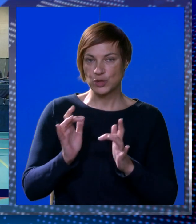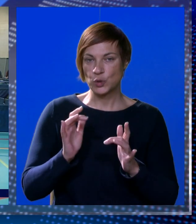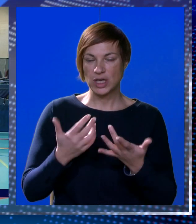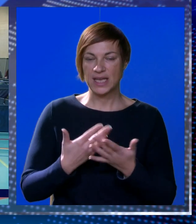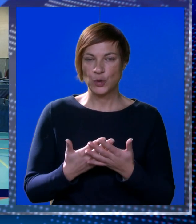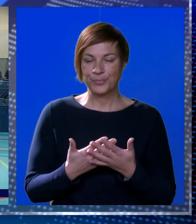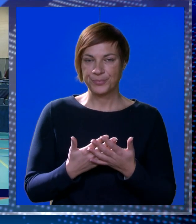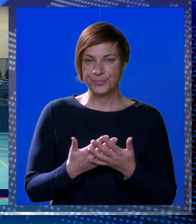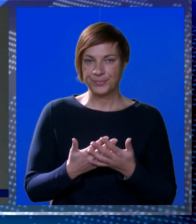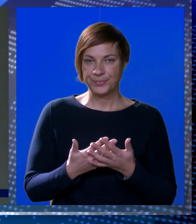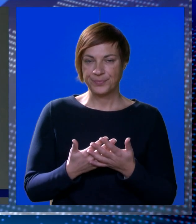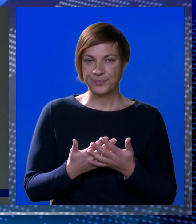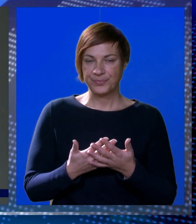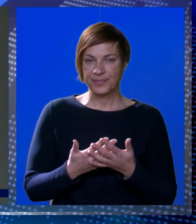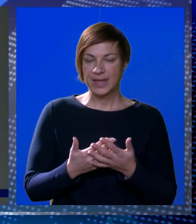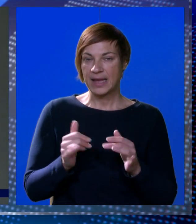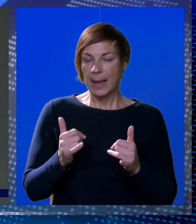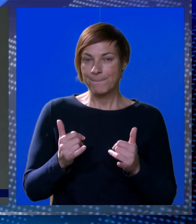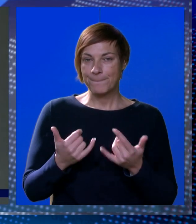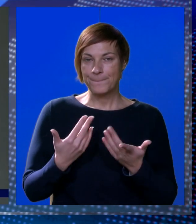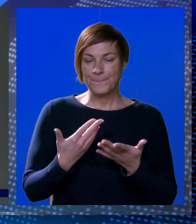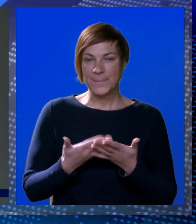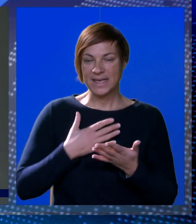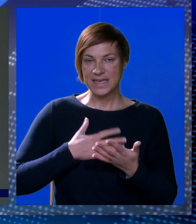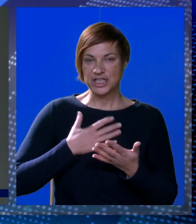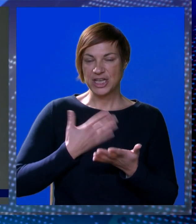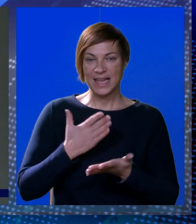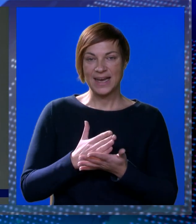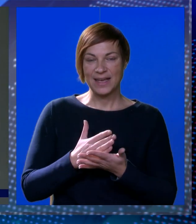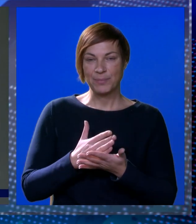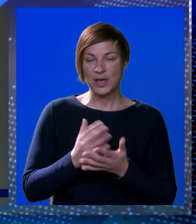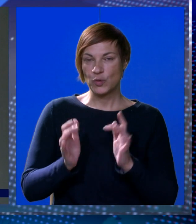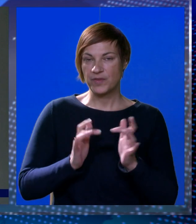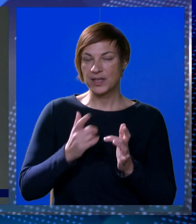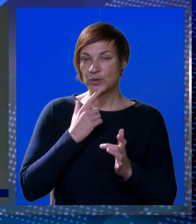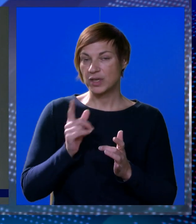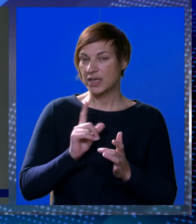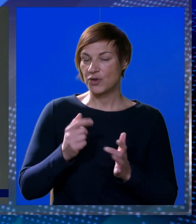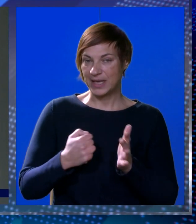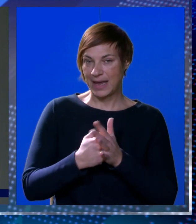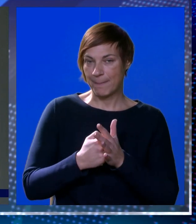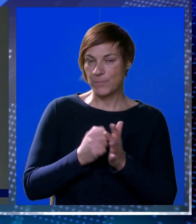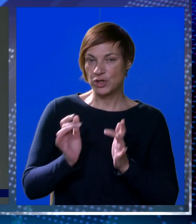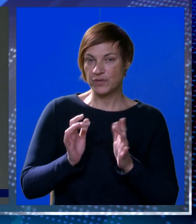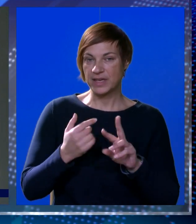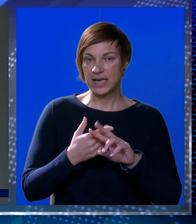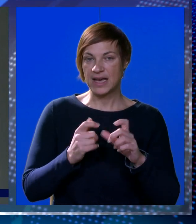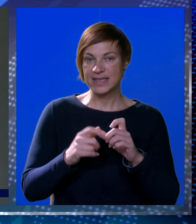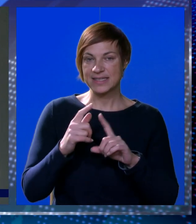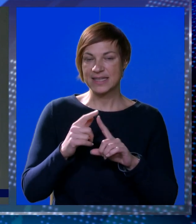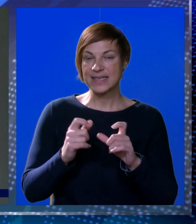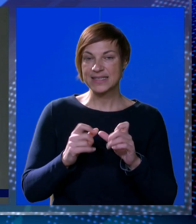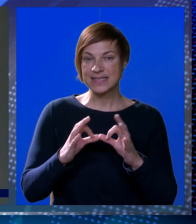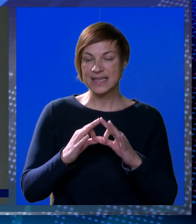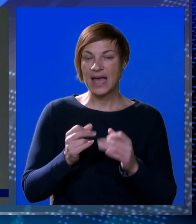izdanju turnira. Pa je, evo, nekako, želja nam uvijek ovaj turnir koji nije nekakav bodovni turnir HST